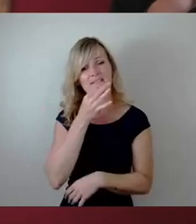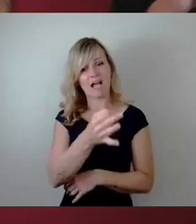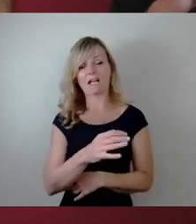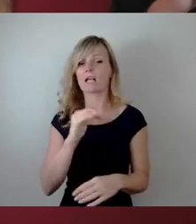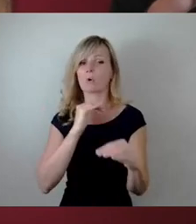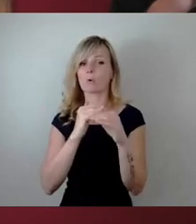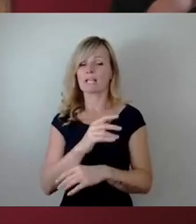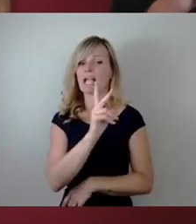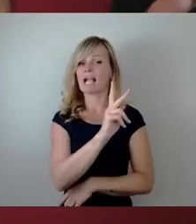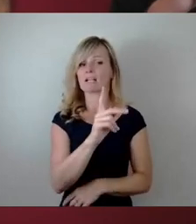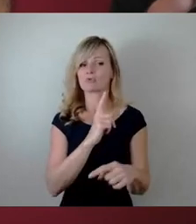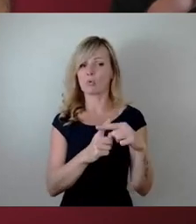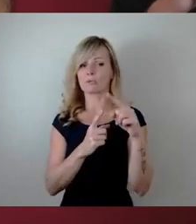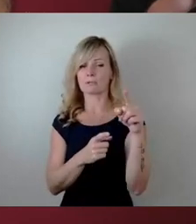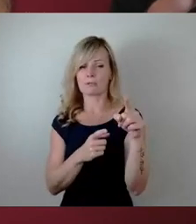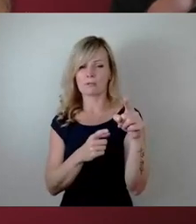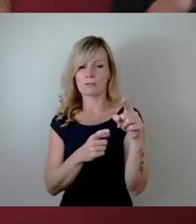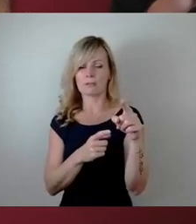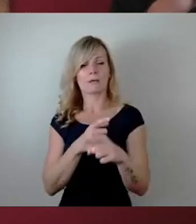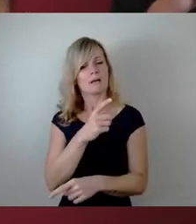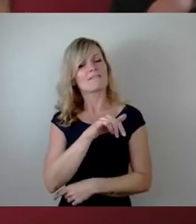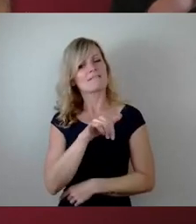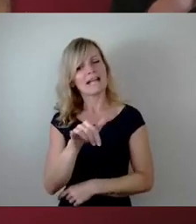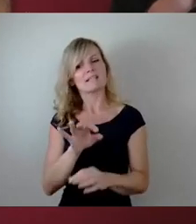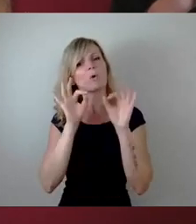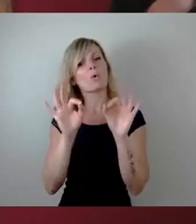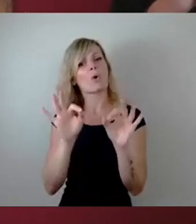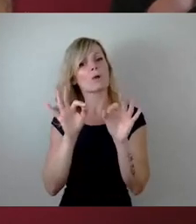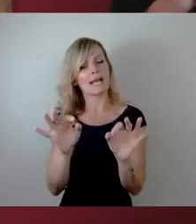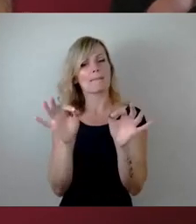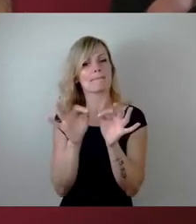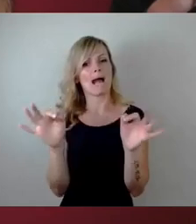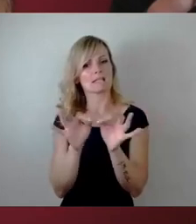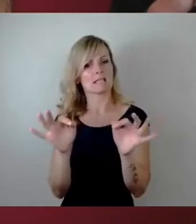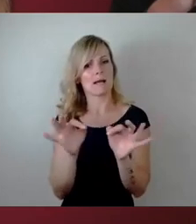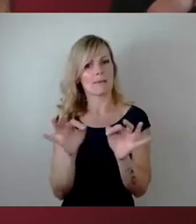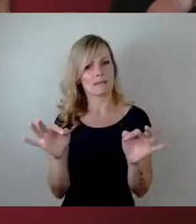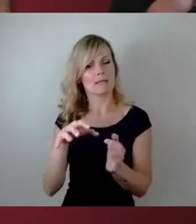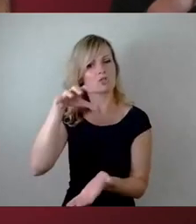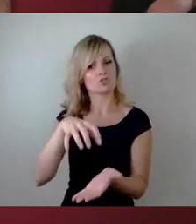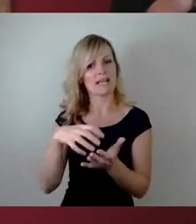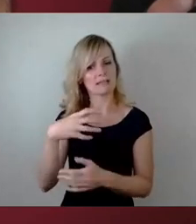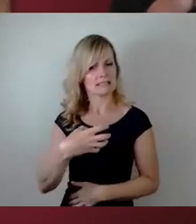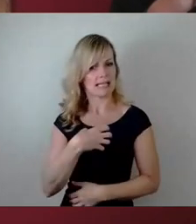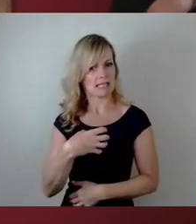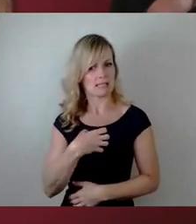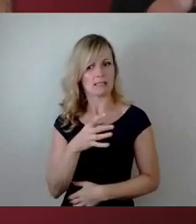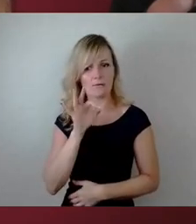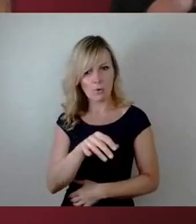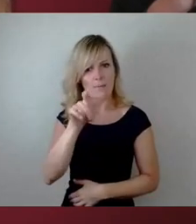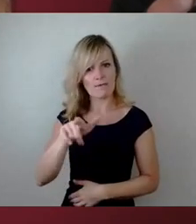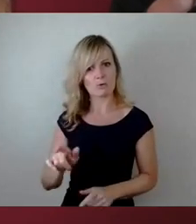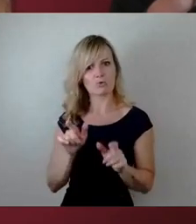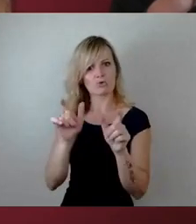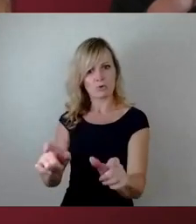welche konkreten Maßnahmen werden von der Stadt Dresden jetzt zum Schutz der Bevölkerung bei einem Hochwasser,